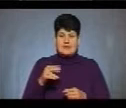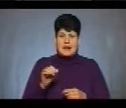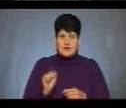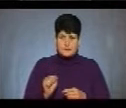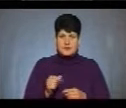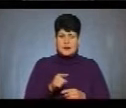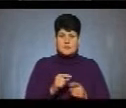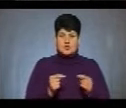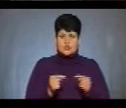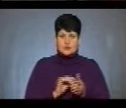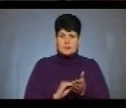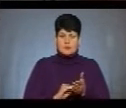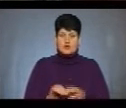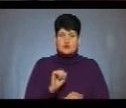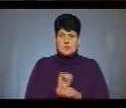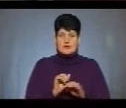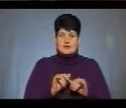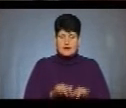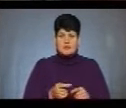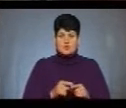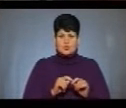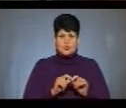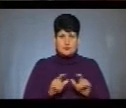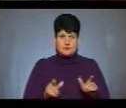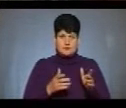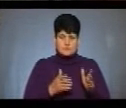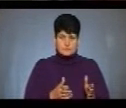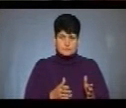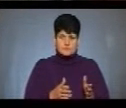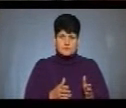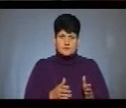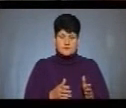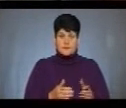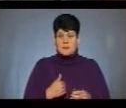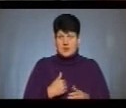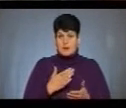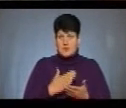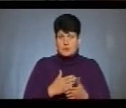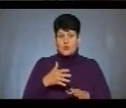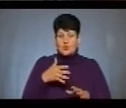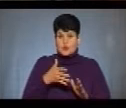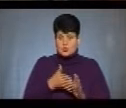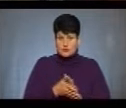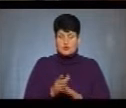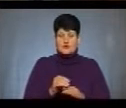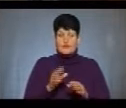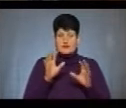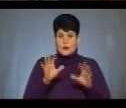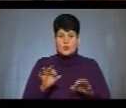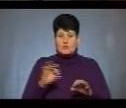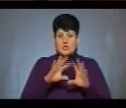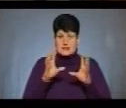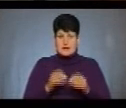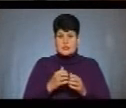призупинення діяльності даного навчального закладу. Ми маємо розуміти, що в законі про загальну середню